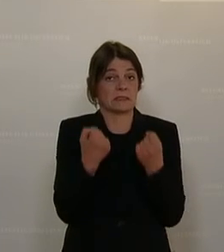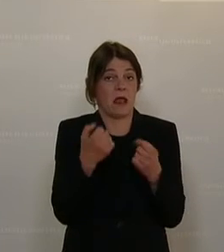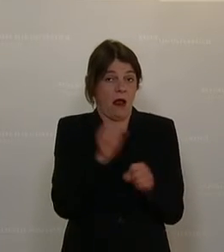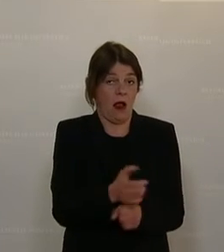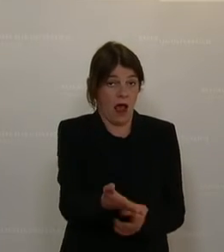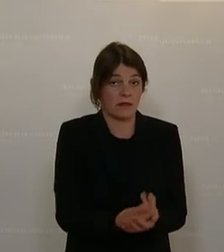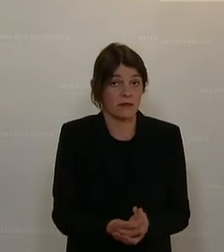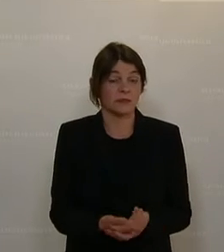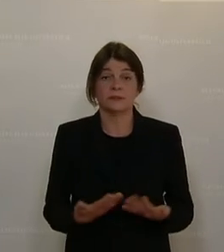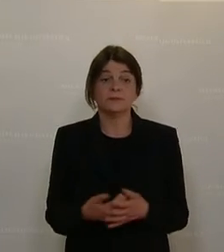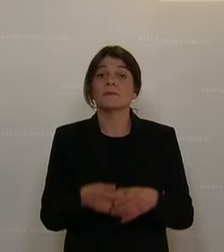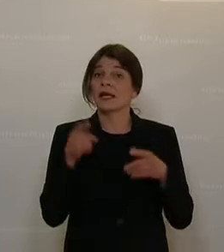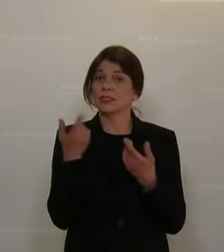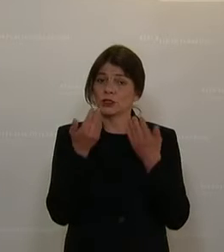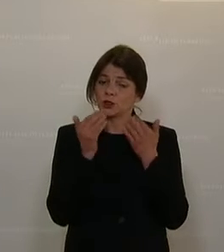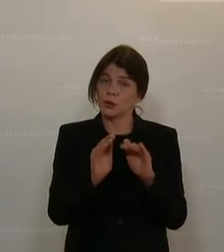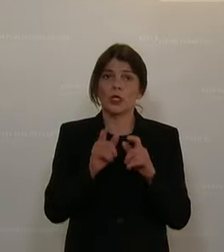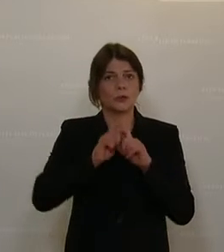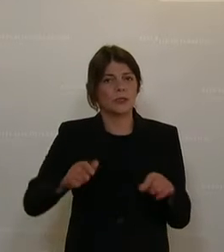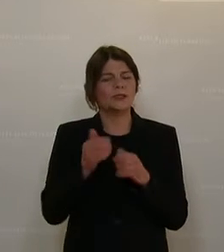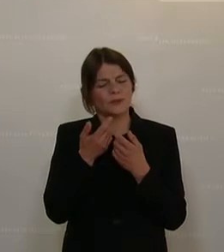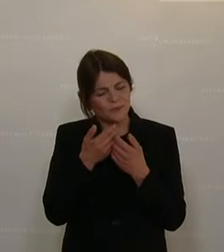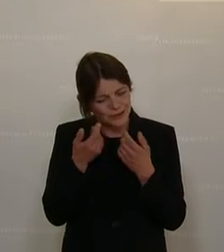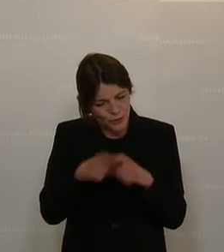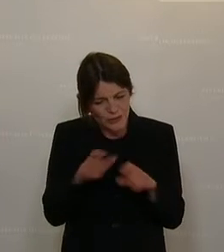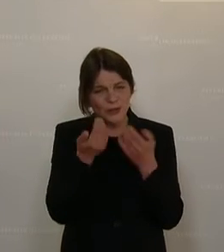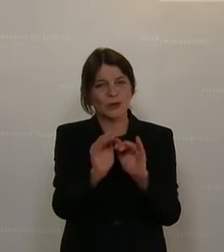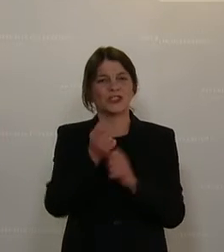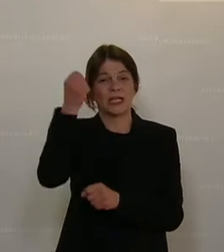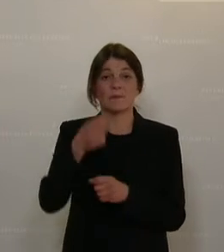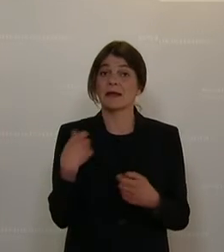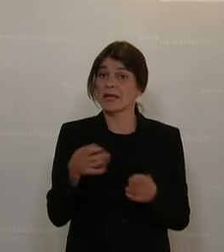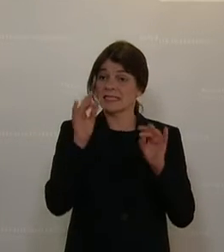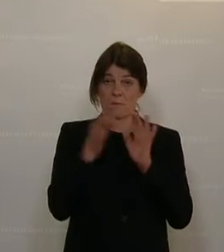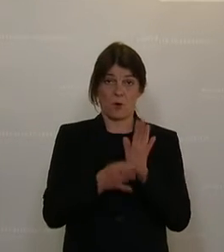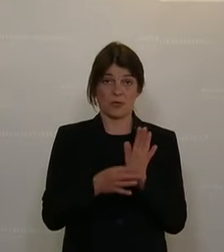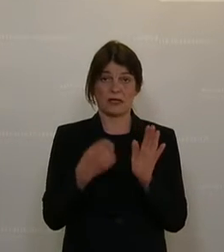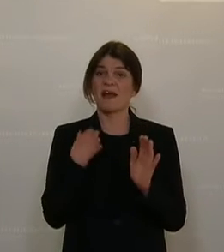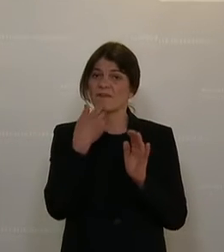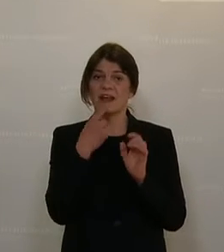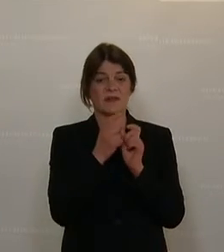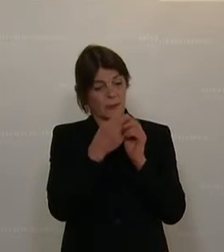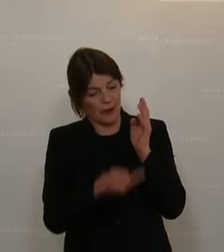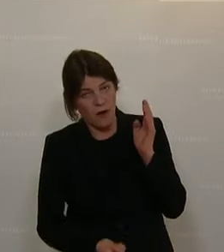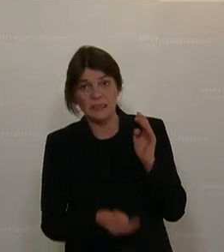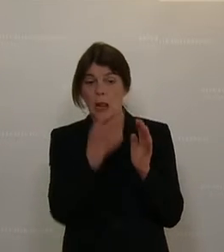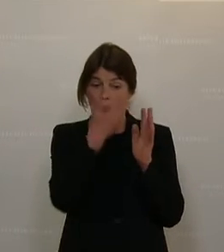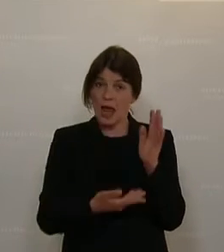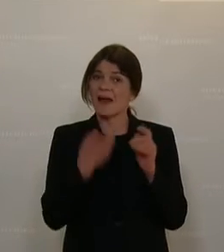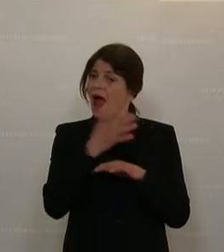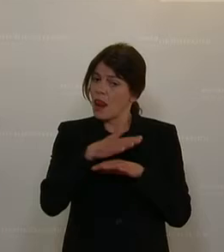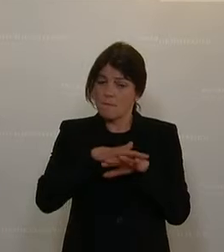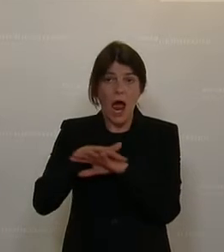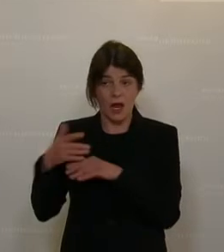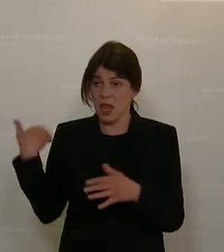Und dieser Schuldnerschutzschirm besteht aus zehn Punkten, wobei taxativ versucht worden ist, wirklich alle Bereiche abzudecken, die